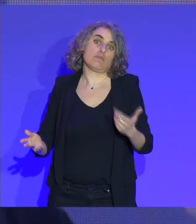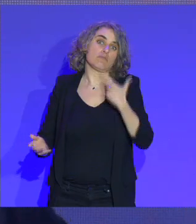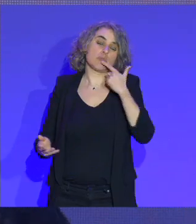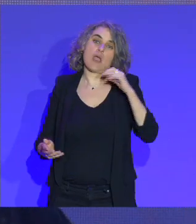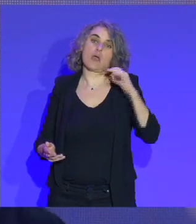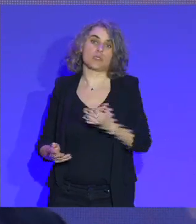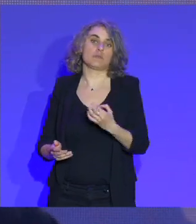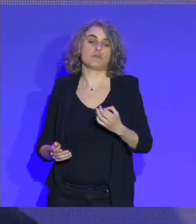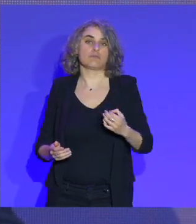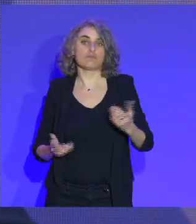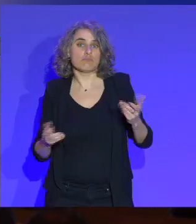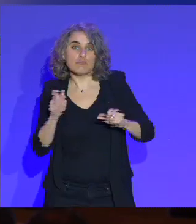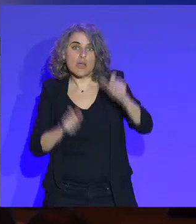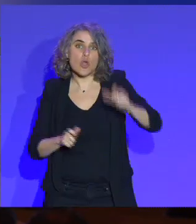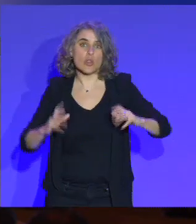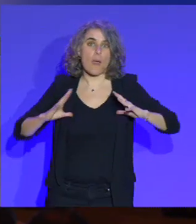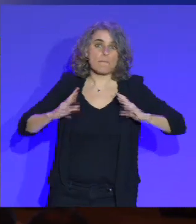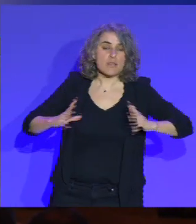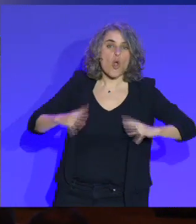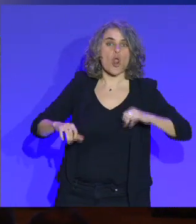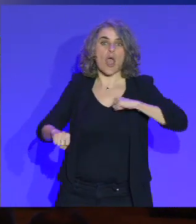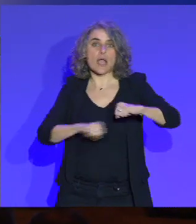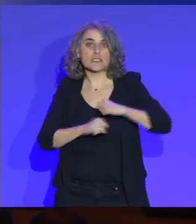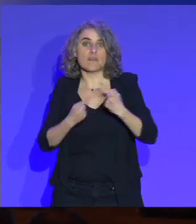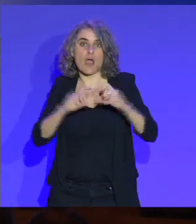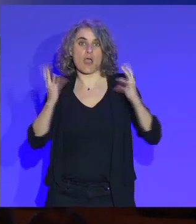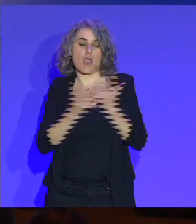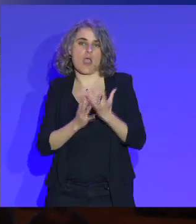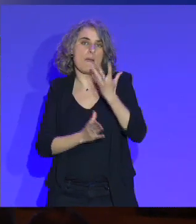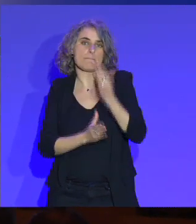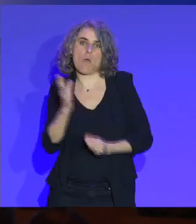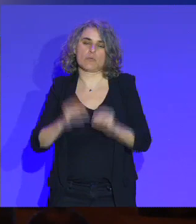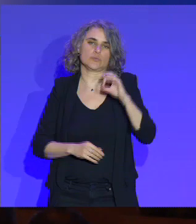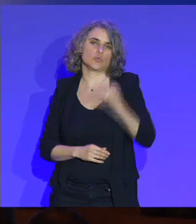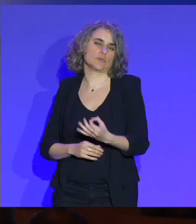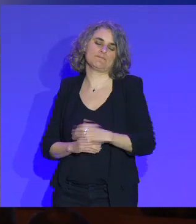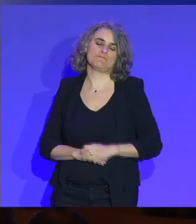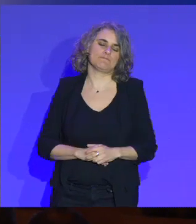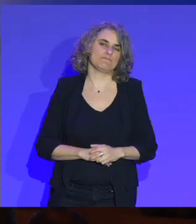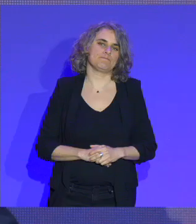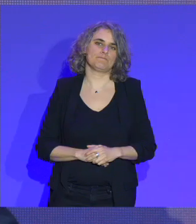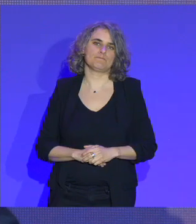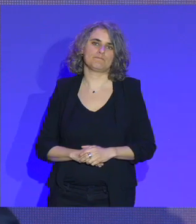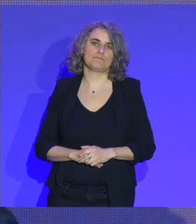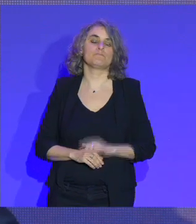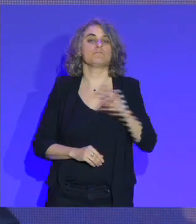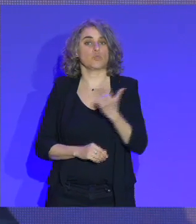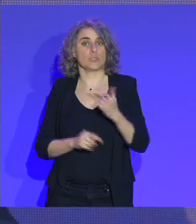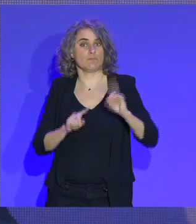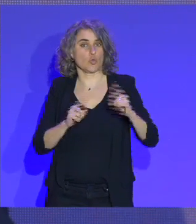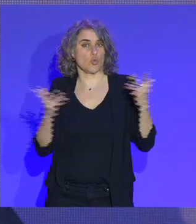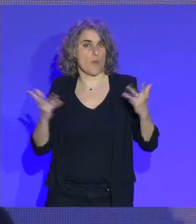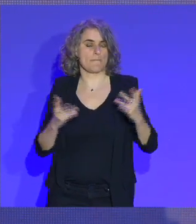ressources en matière de bénévolat actif dans l'ensemble du mouvement sportif. Deuxième chose,